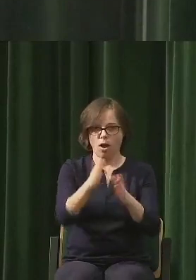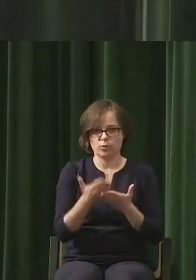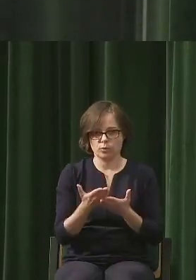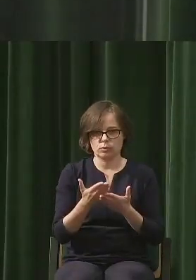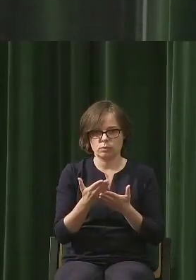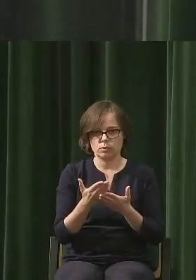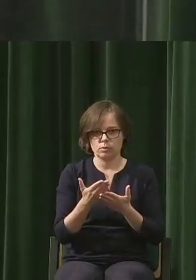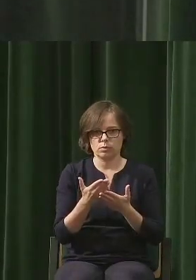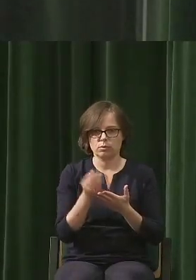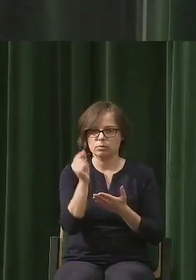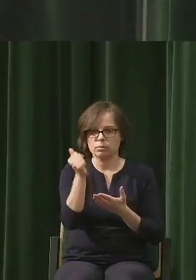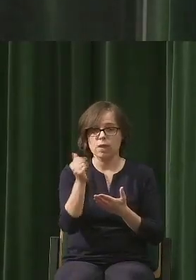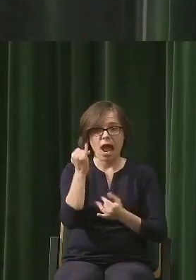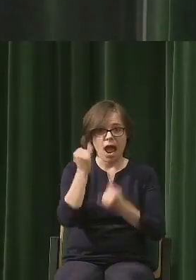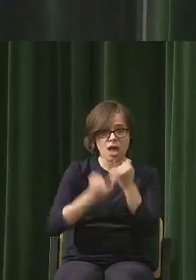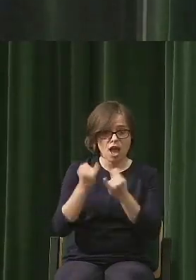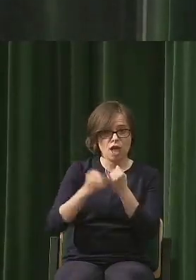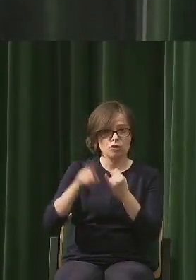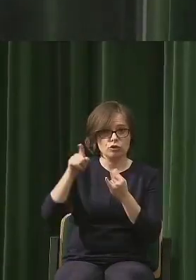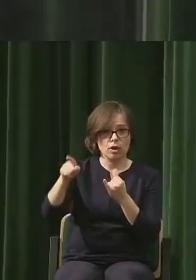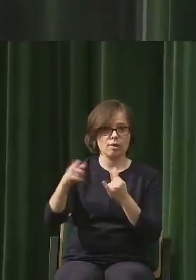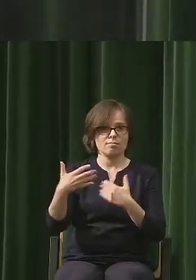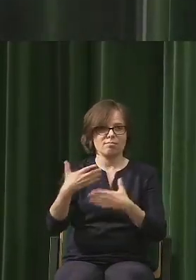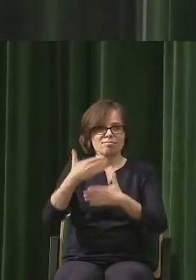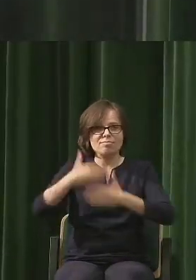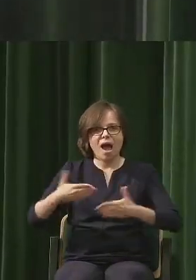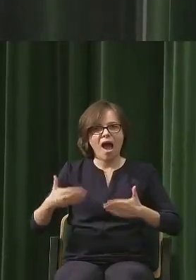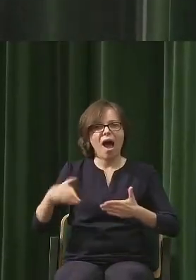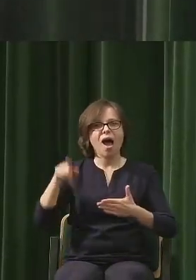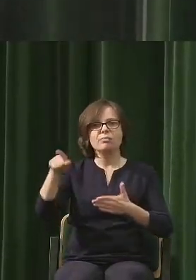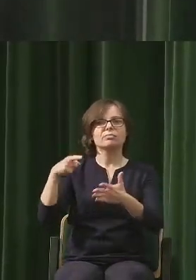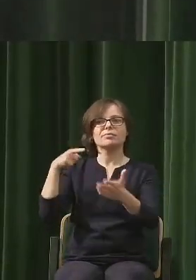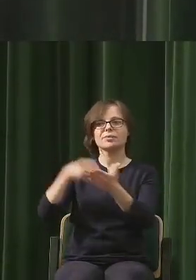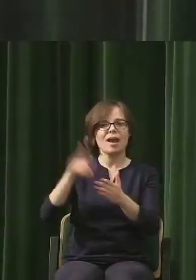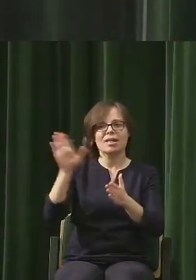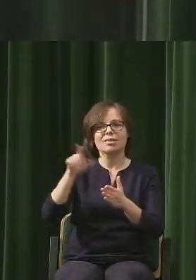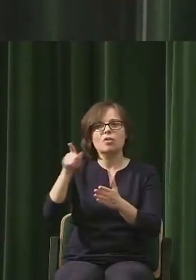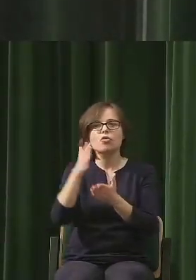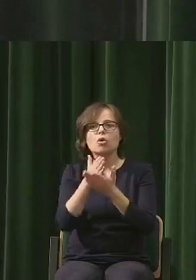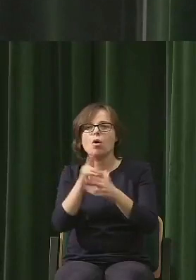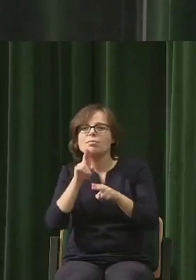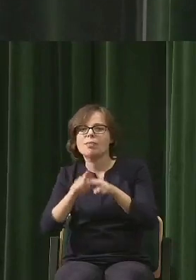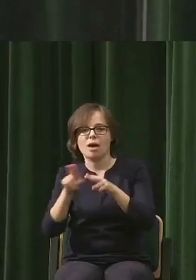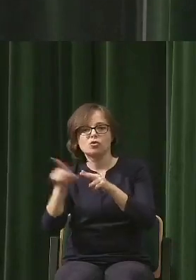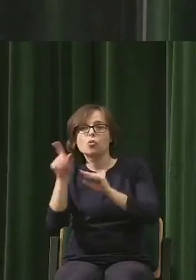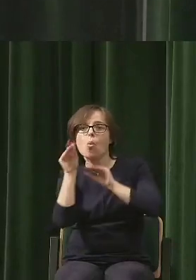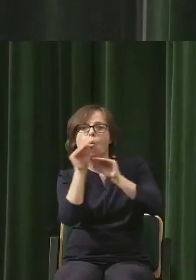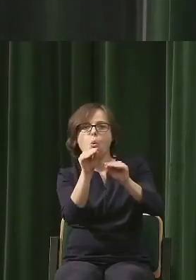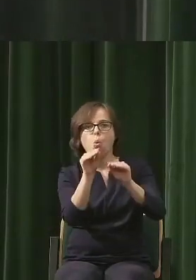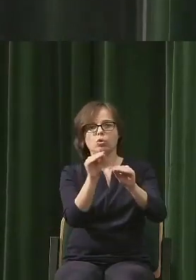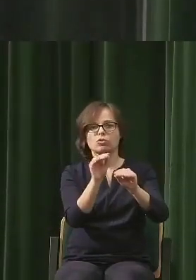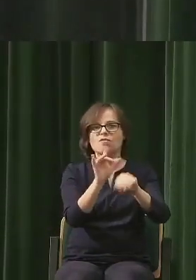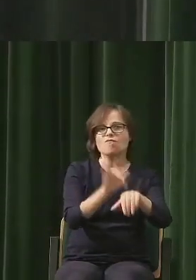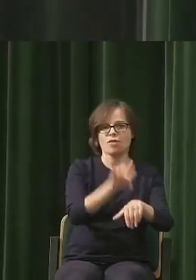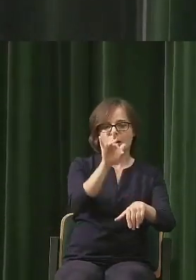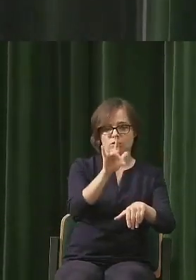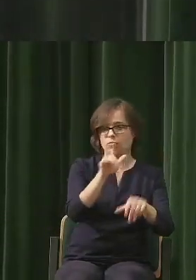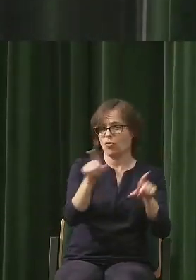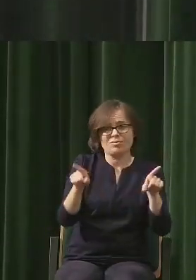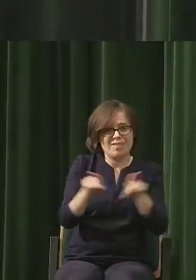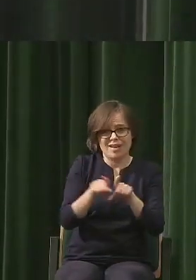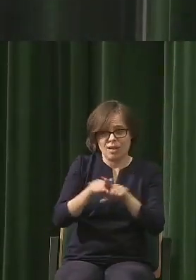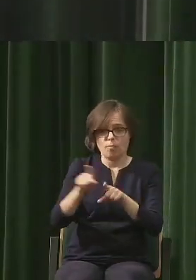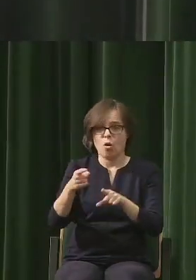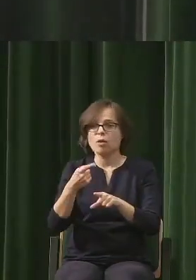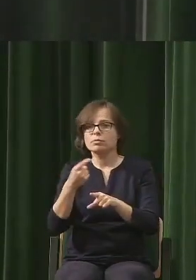nie cel, tylko jako instrument, który uczy pewnej wrażliwości, to tak samo można język sztuki